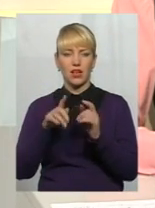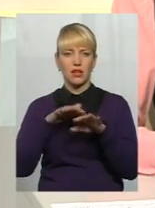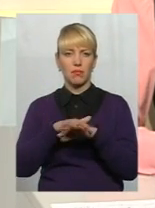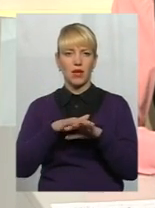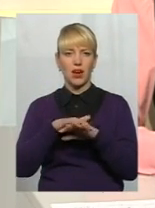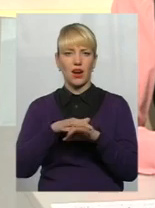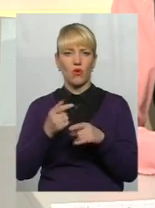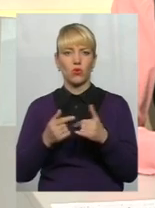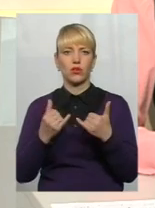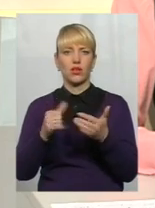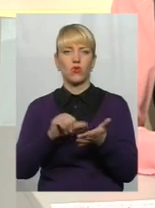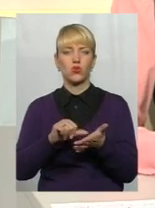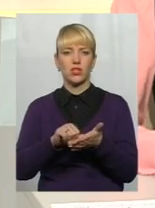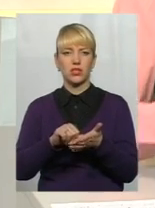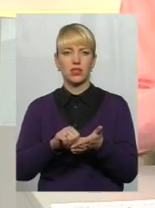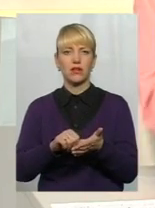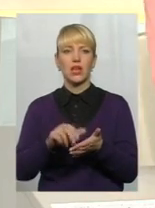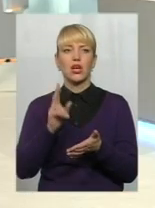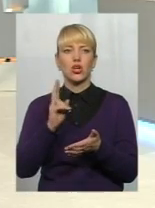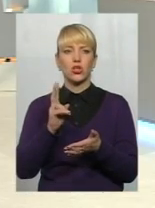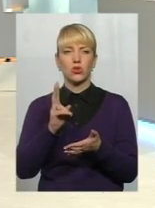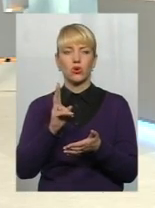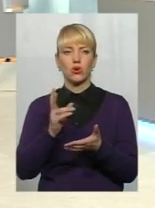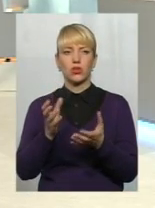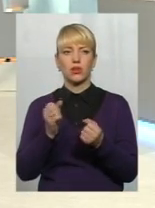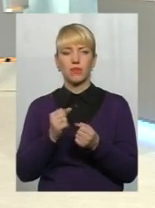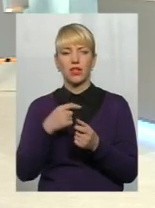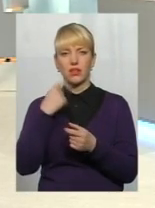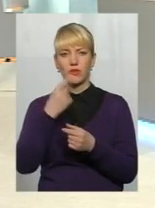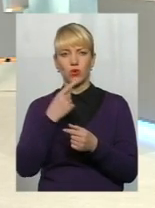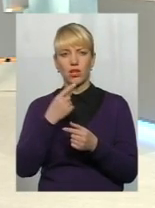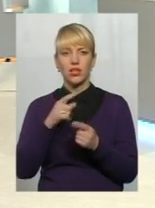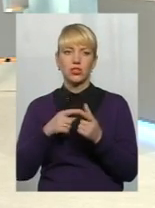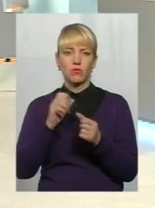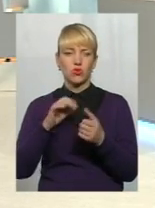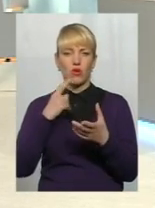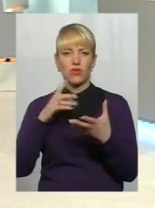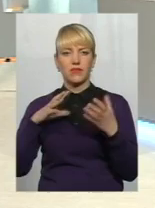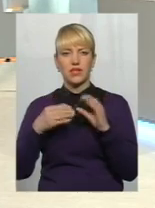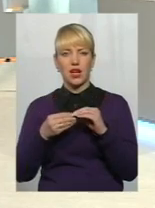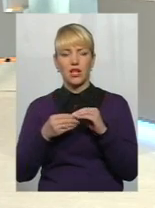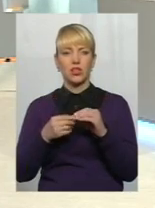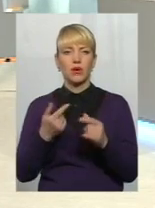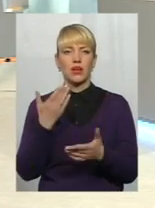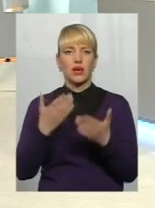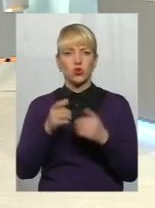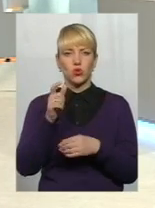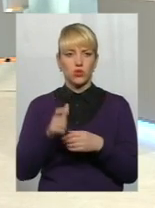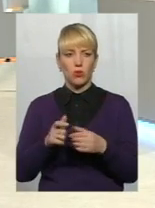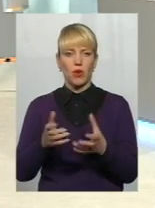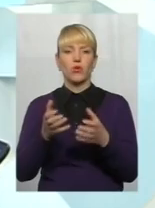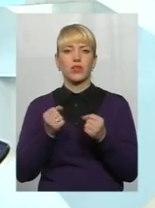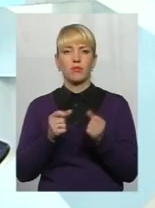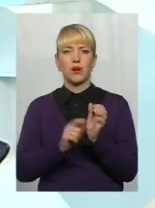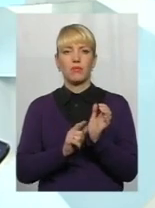учасників, які отримують пенсію… В них те буде індивідуальний, чи можна говорити про загальність? Якщо особа отримує